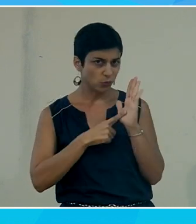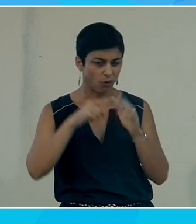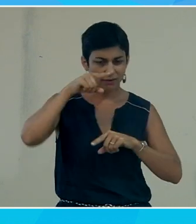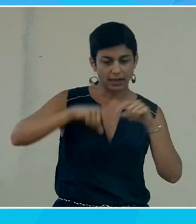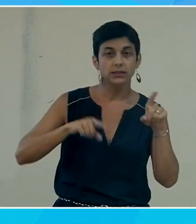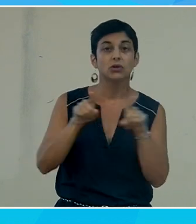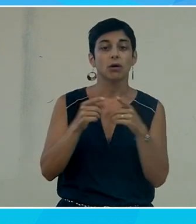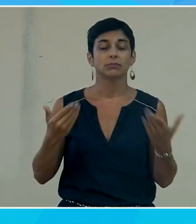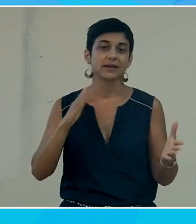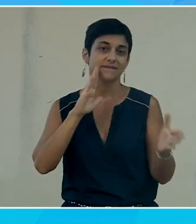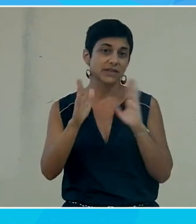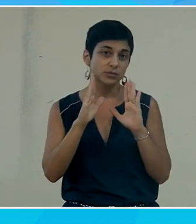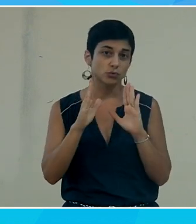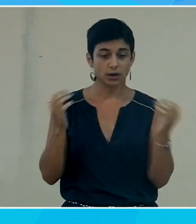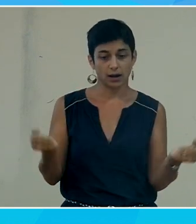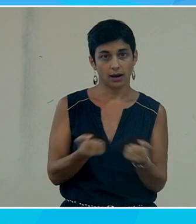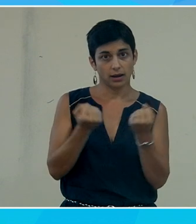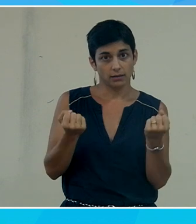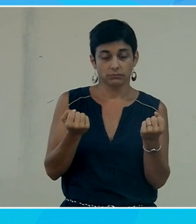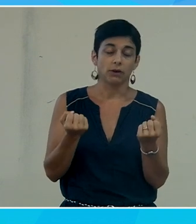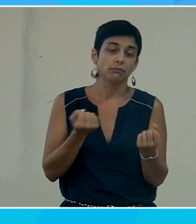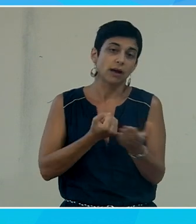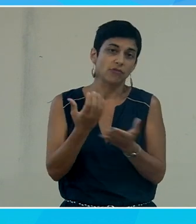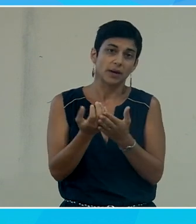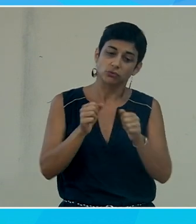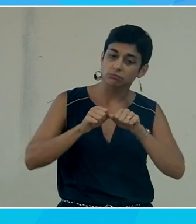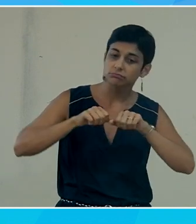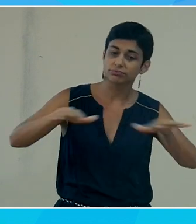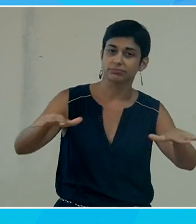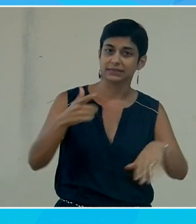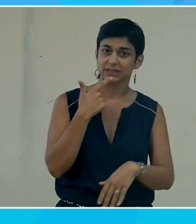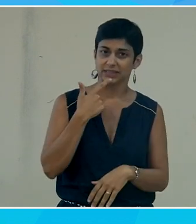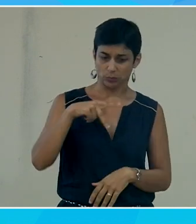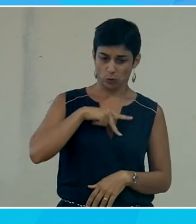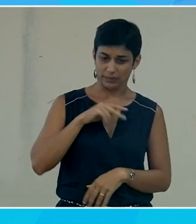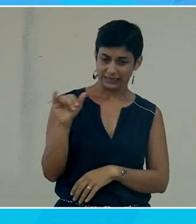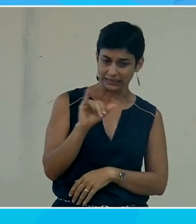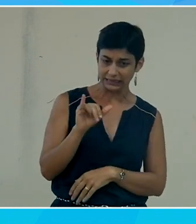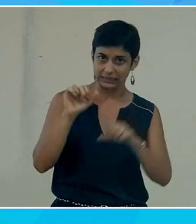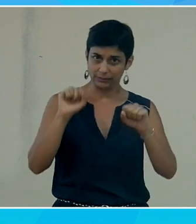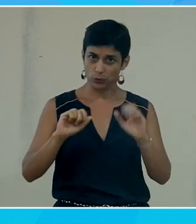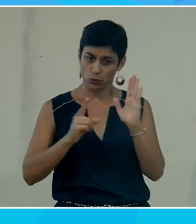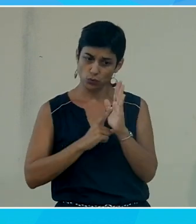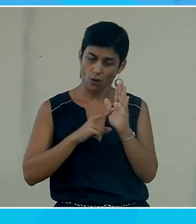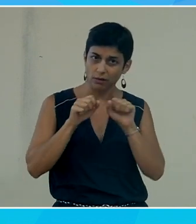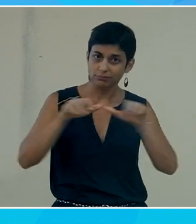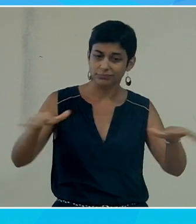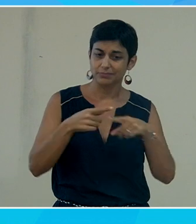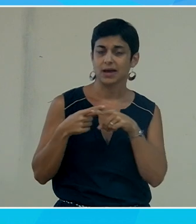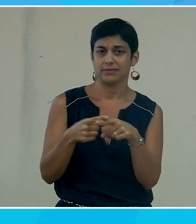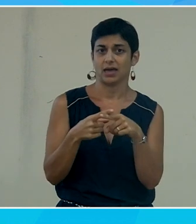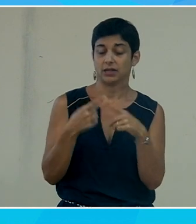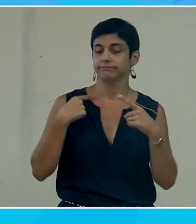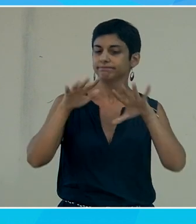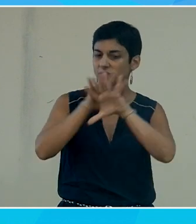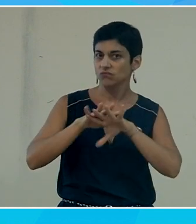Facebook quand on publie des informations est-ce qu'on reste propriétaire de la donnée est-ce que la propriété il y avait un flou dans la déclaration ce flou